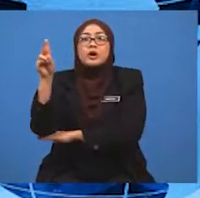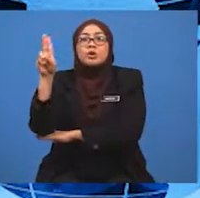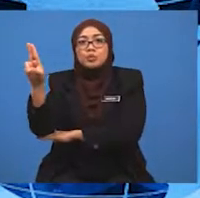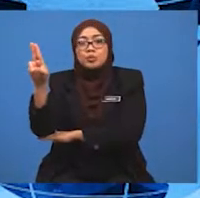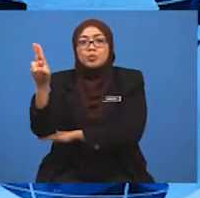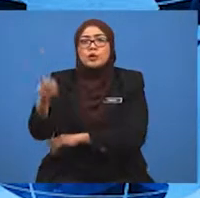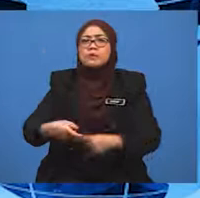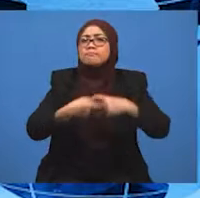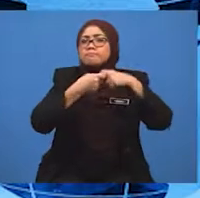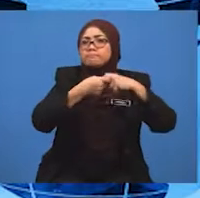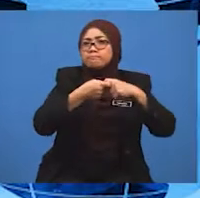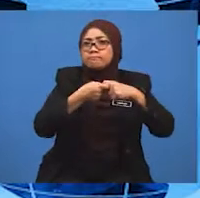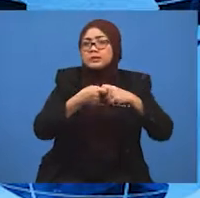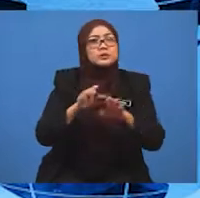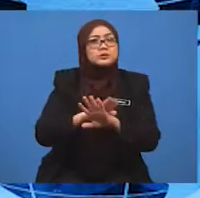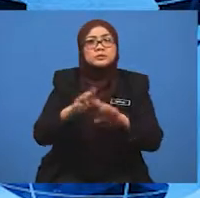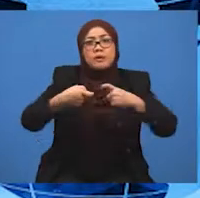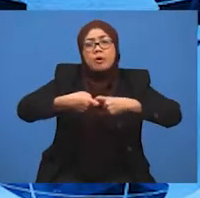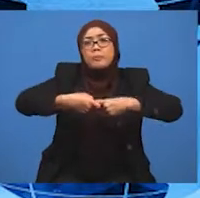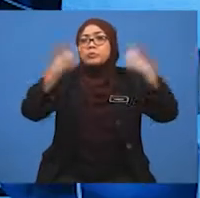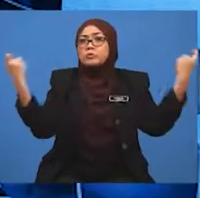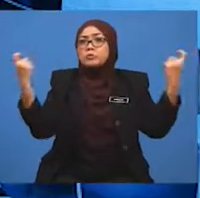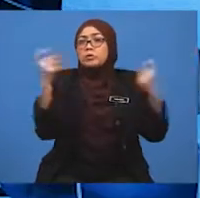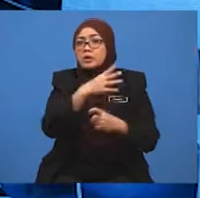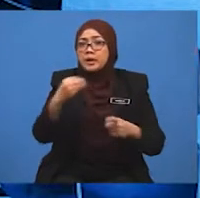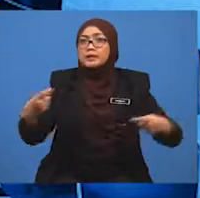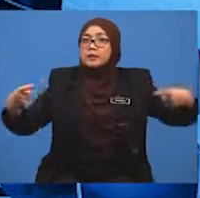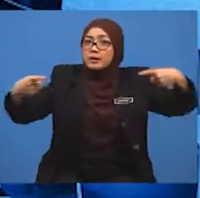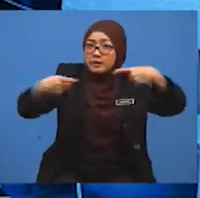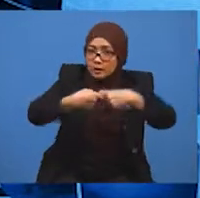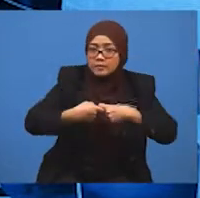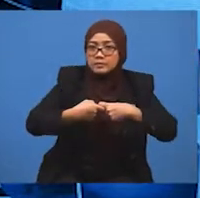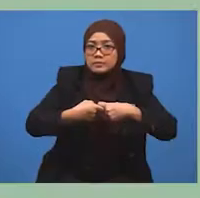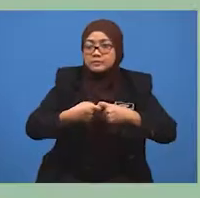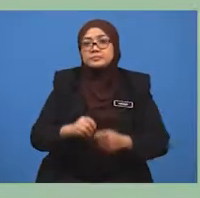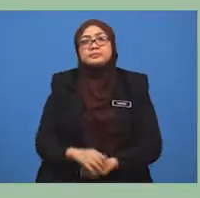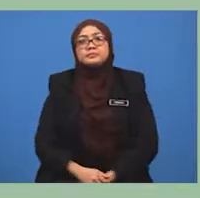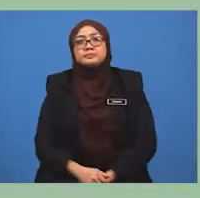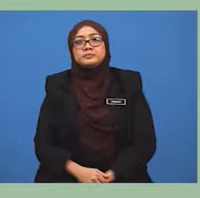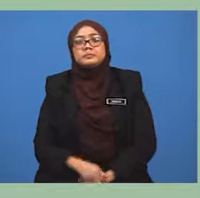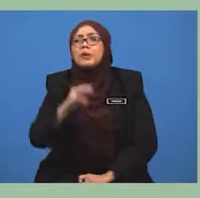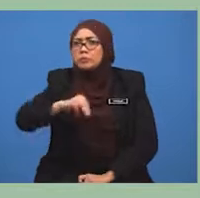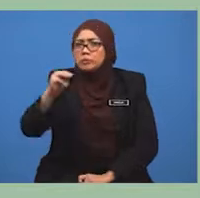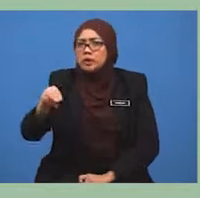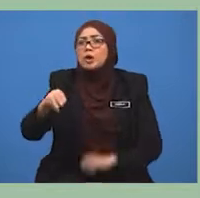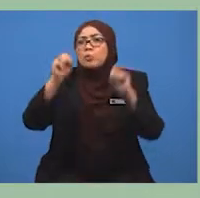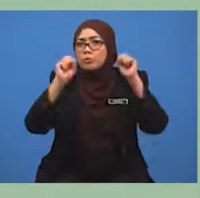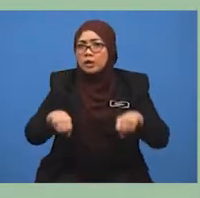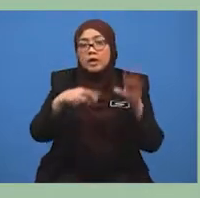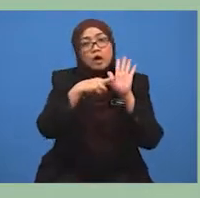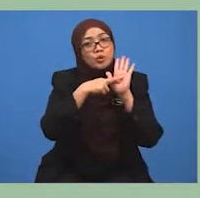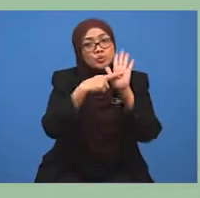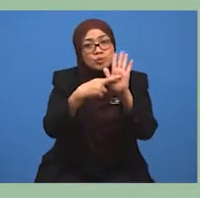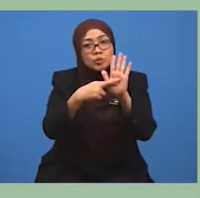erat, tidak terpisah dan berjalin. Seterusnya, murid-murid, boleh merujuk kepada